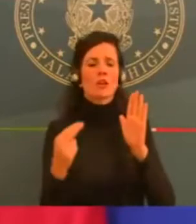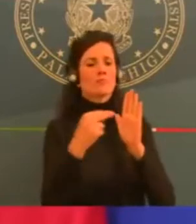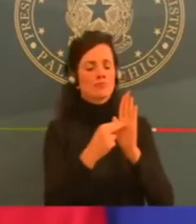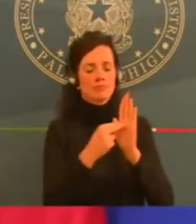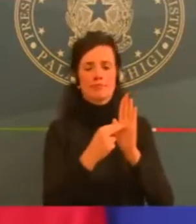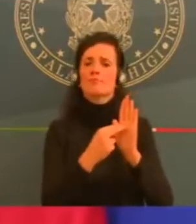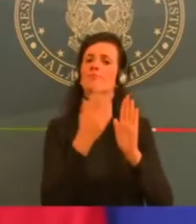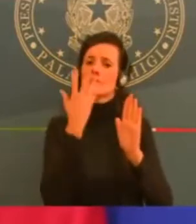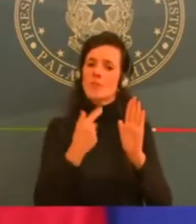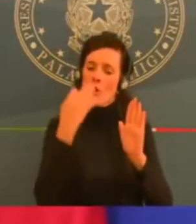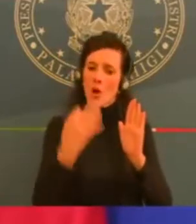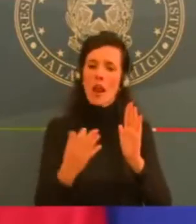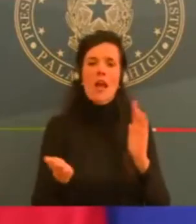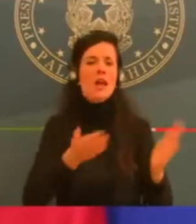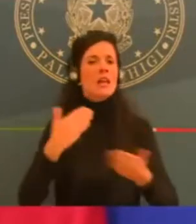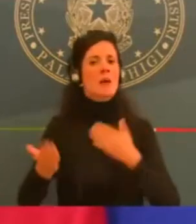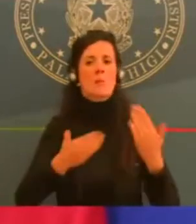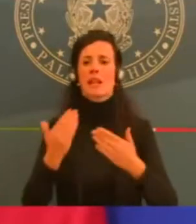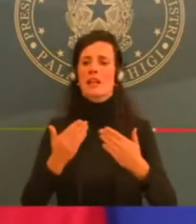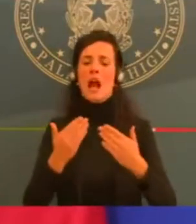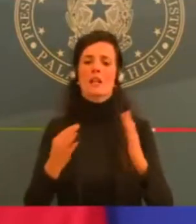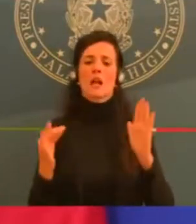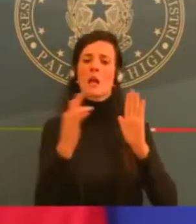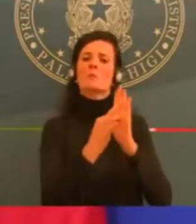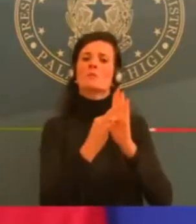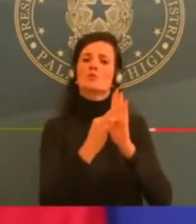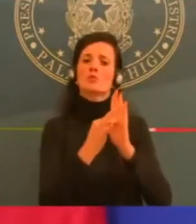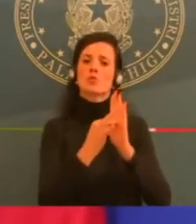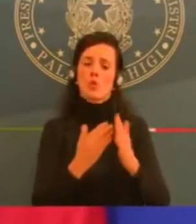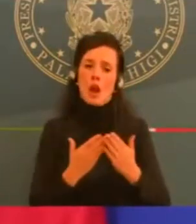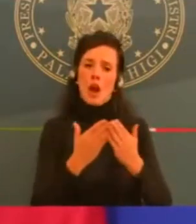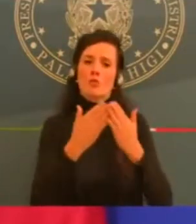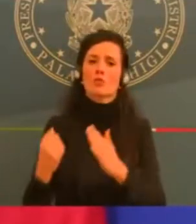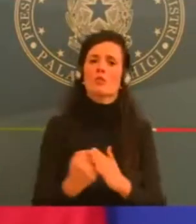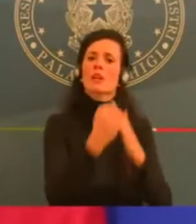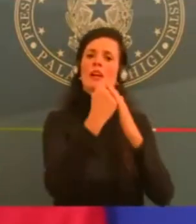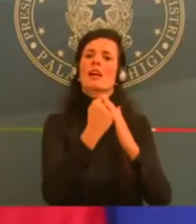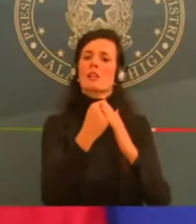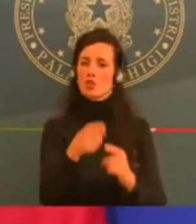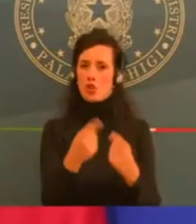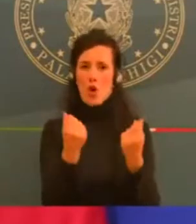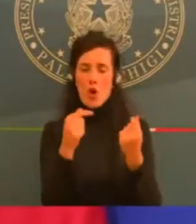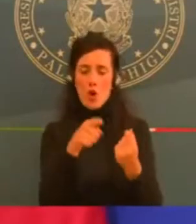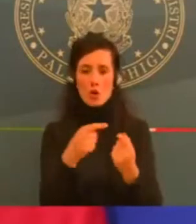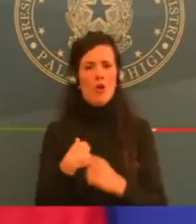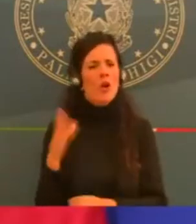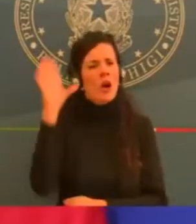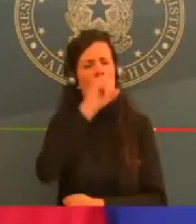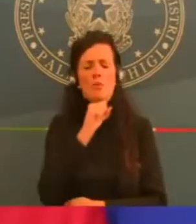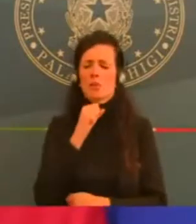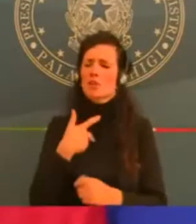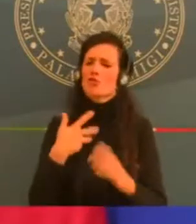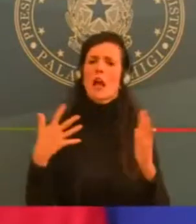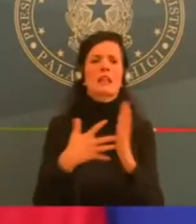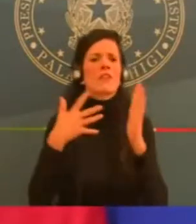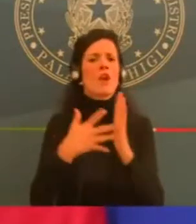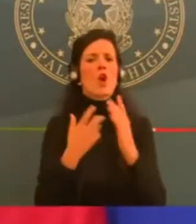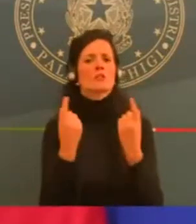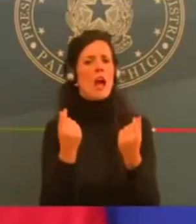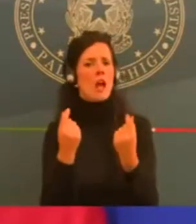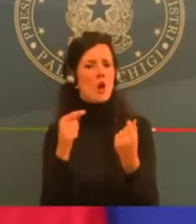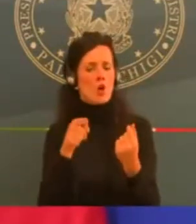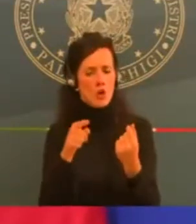comprendiamo anche l'ulteriore sacrificio economico che chiediamo agli operatori direttamente convolti da queste misure. Siamo al loro